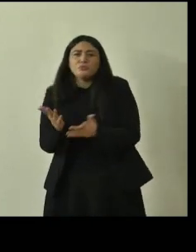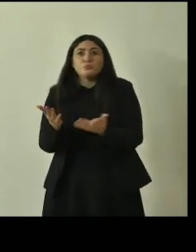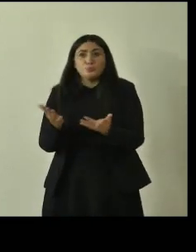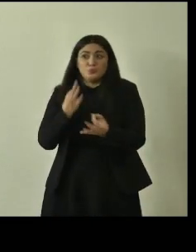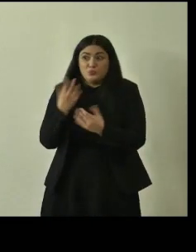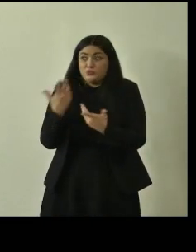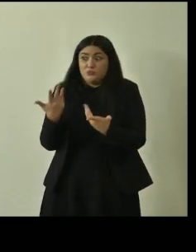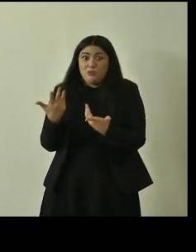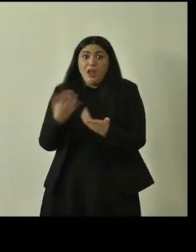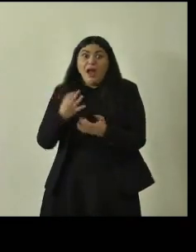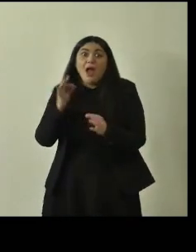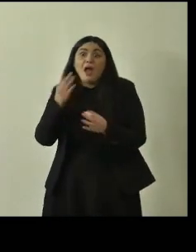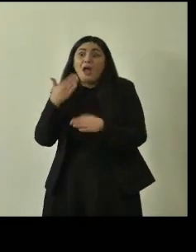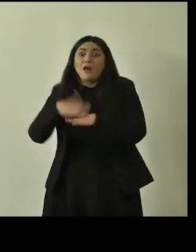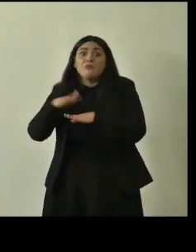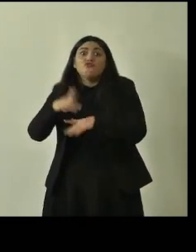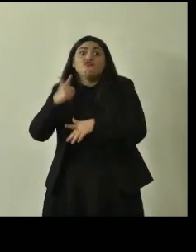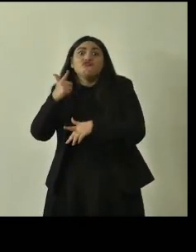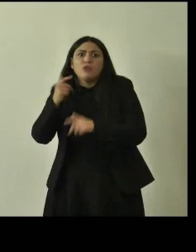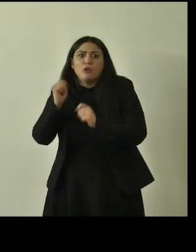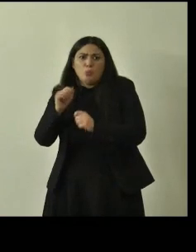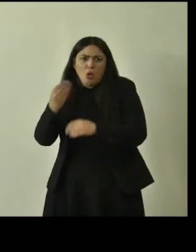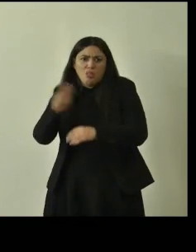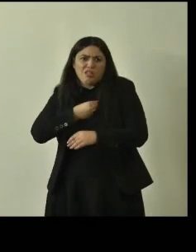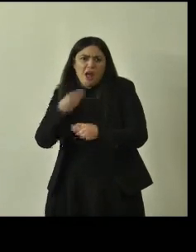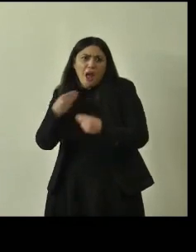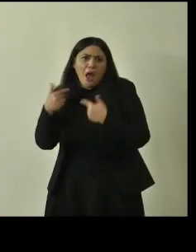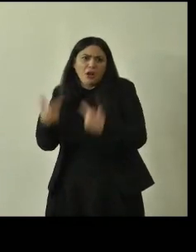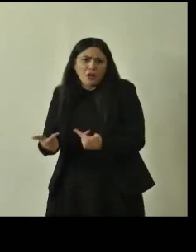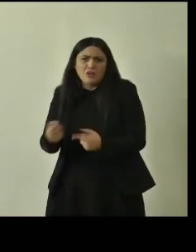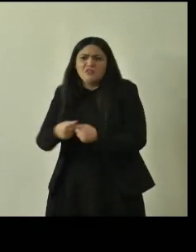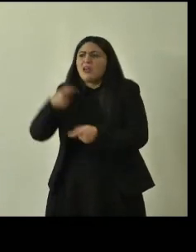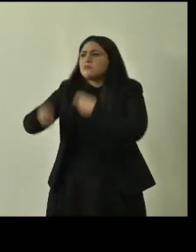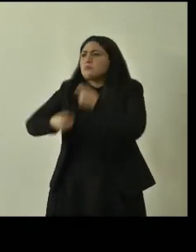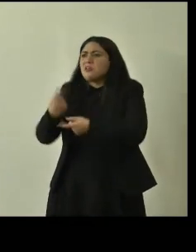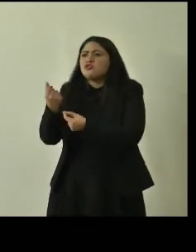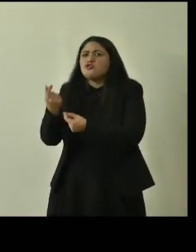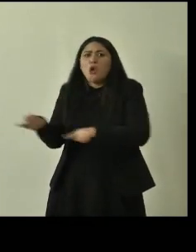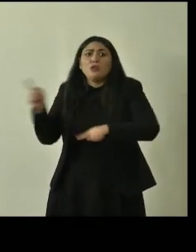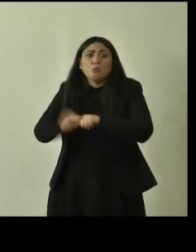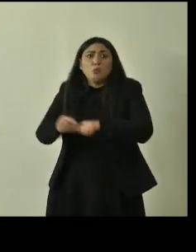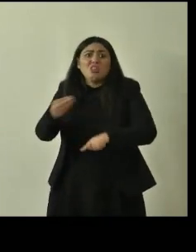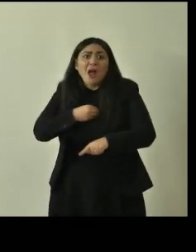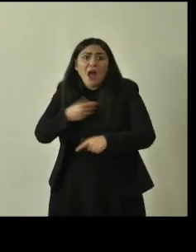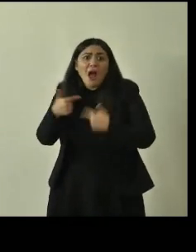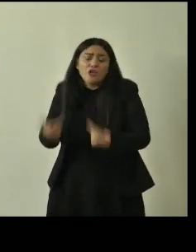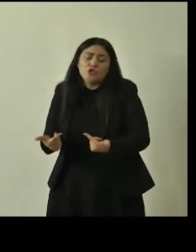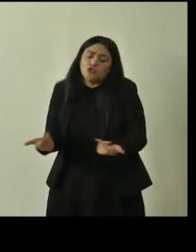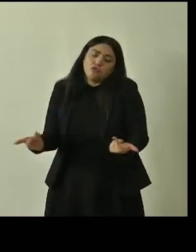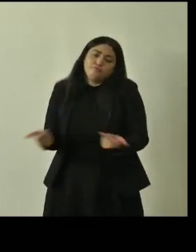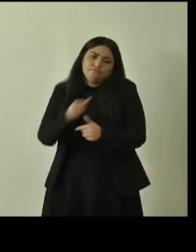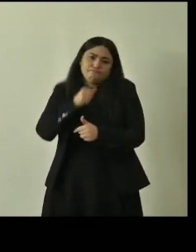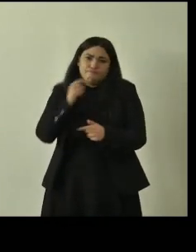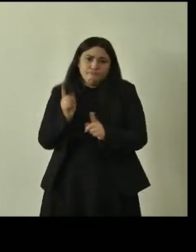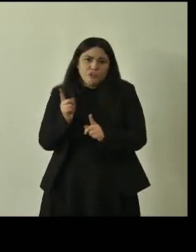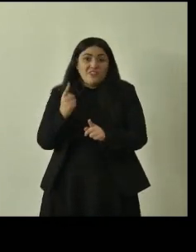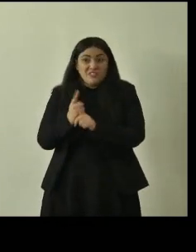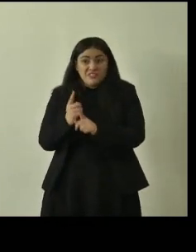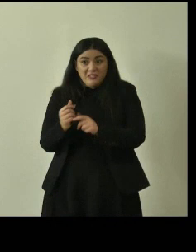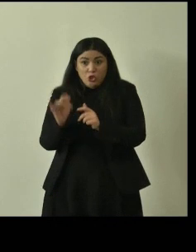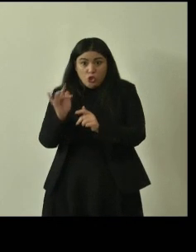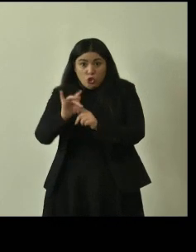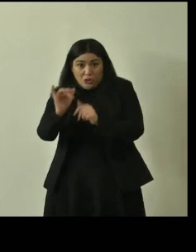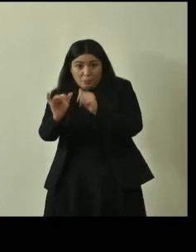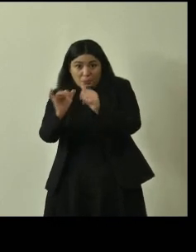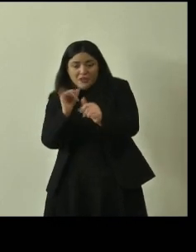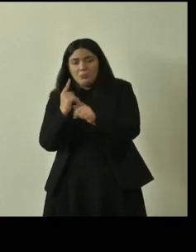se non c l'esperta andiamo a fare anche dei danni quindi oltre a spendere dei soldi fare dei danni non mi sembra il massimo quindi prima di toccarli ci vuole qualcuno